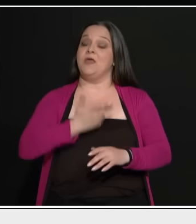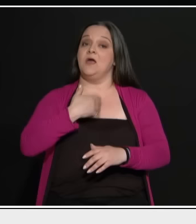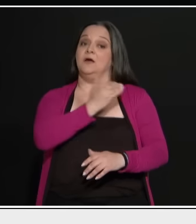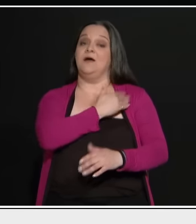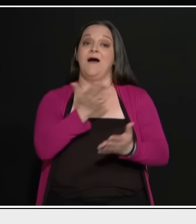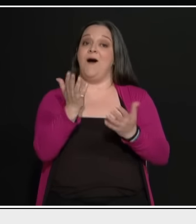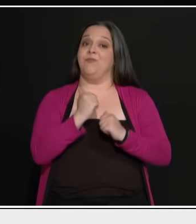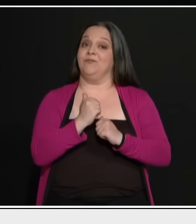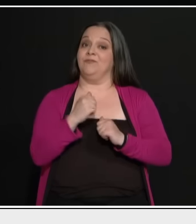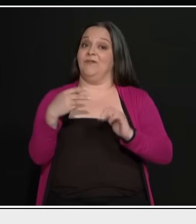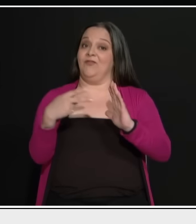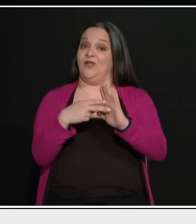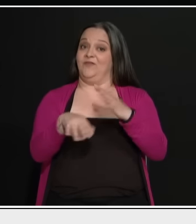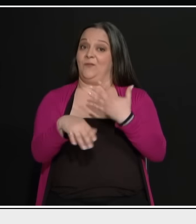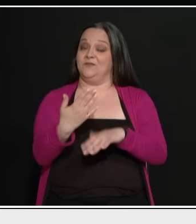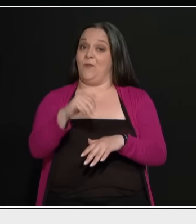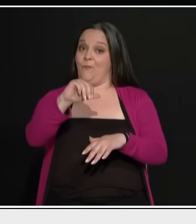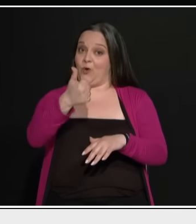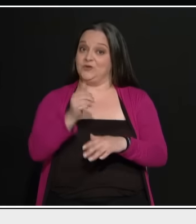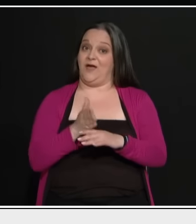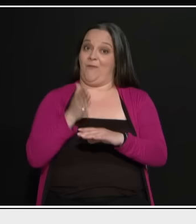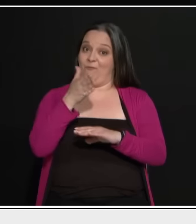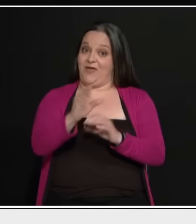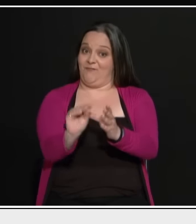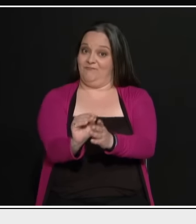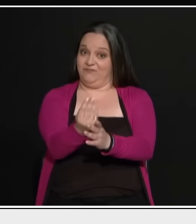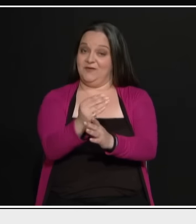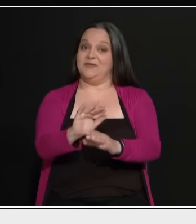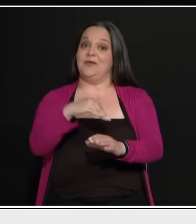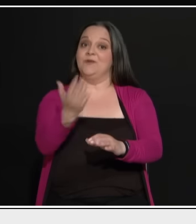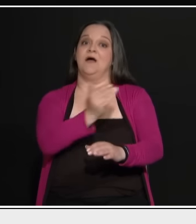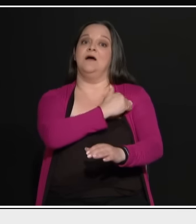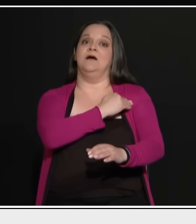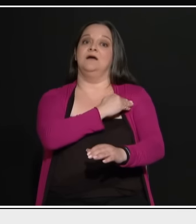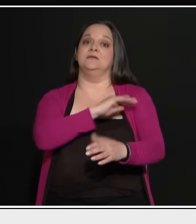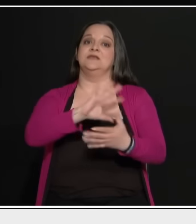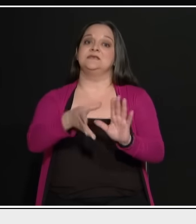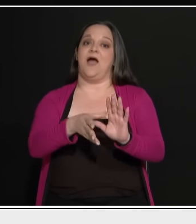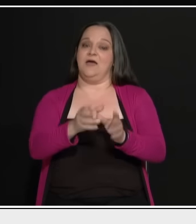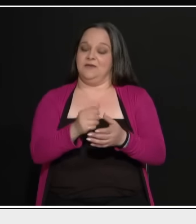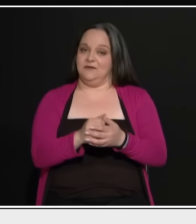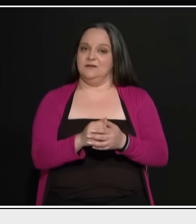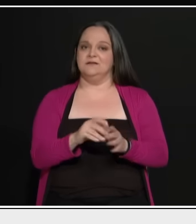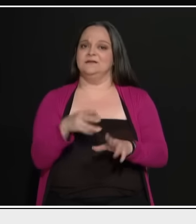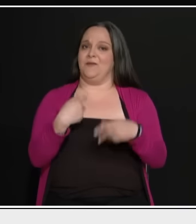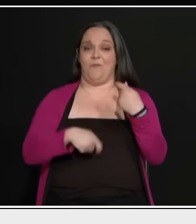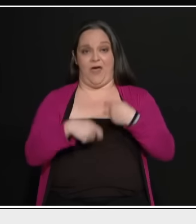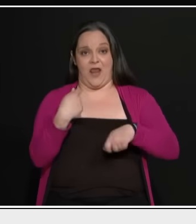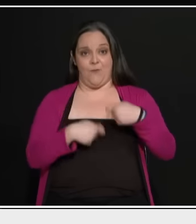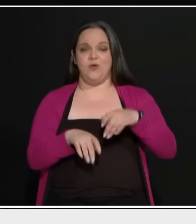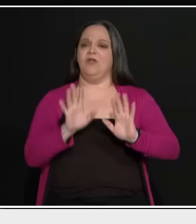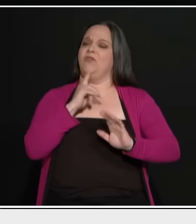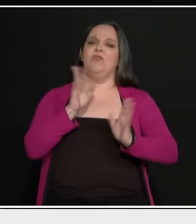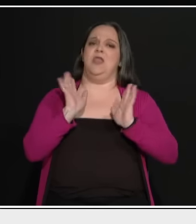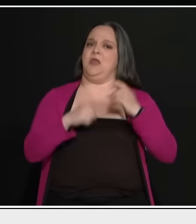πρώτα και μετά με κάλεσε ο ΣΚΑΙ. Είναι ένα παράπονο το οποίο το έχετε χρόνια το εκφράζετε χρόνια. Όταν λέμε